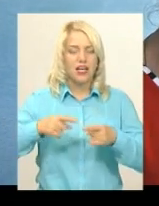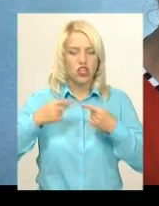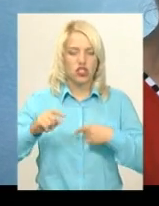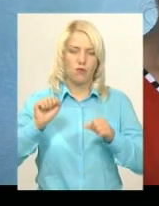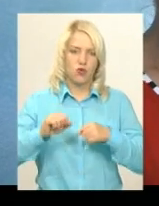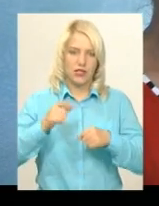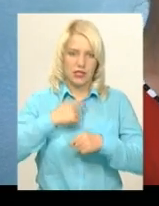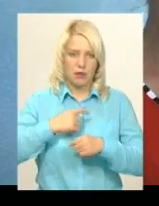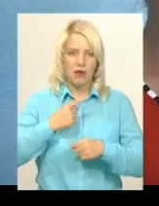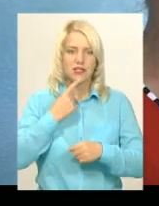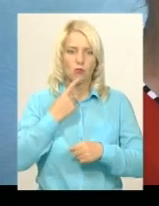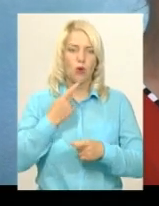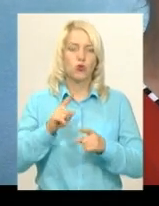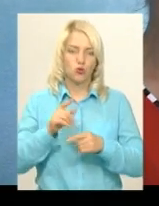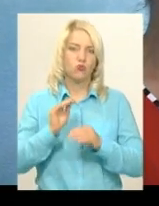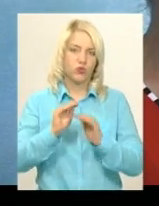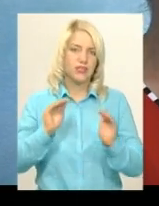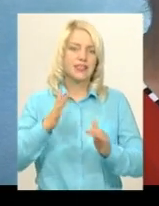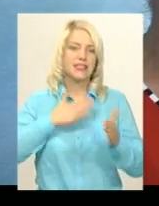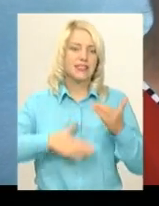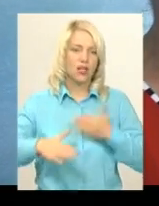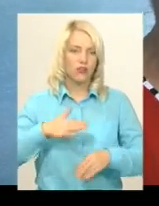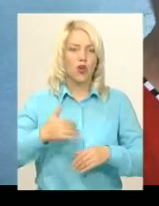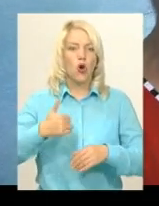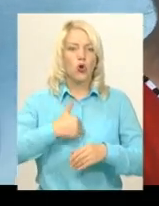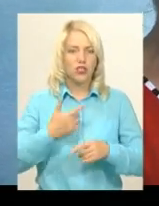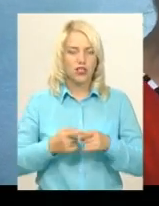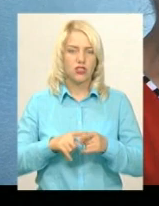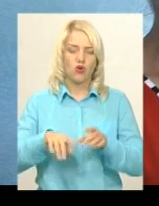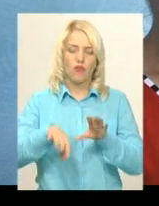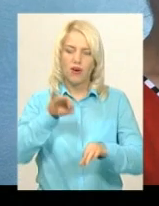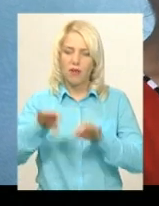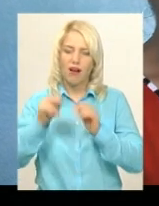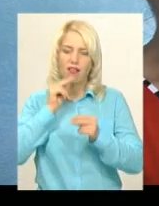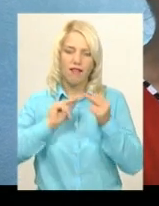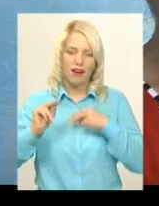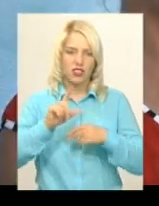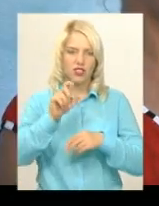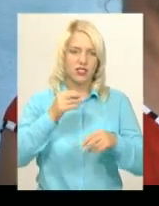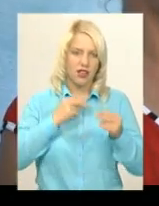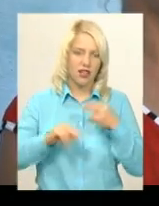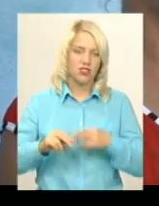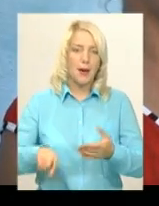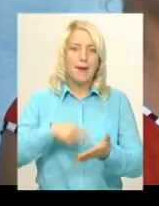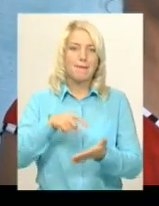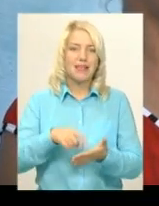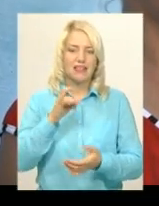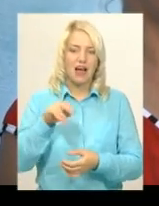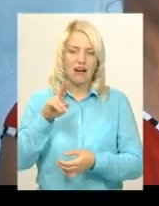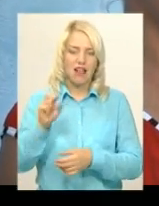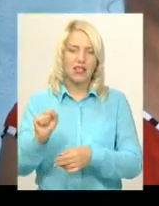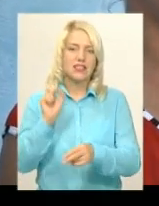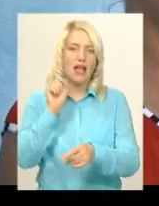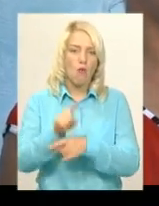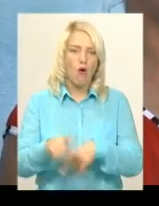себе спробувати. Тому вони задоволені, вони хотіли, це ми відбирали, кращість кращих, і вони прям всі хотіли дуже. Міська рада замовила таку